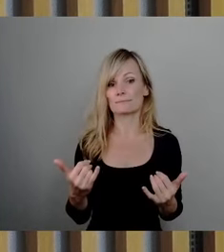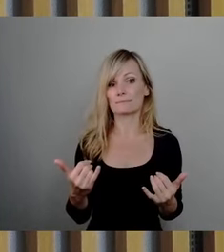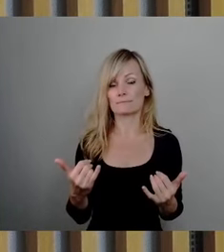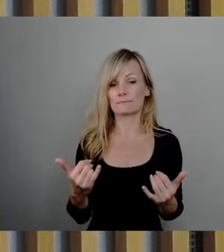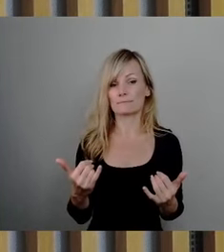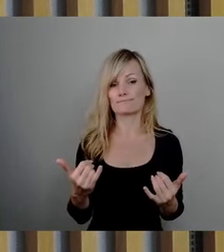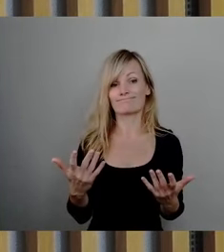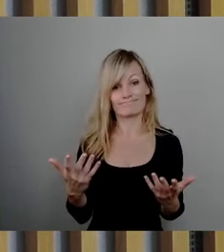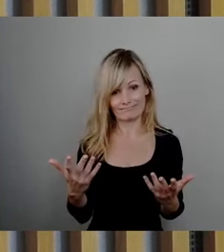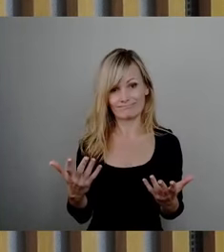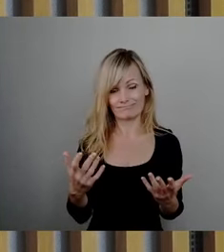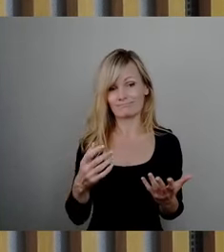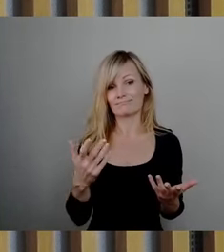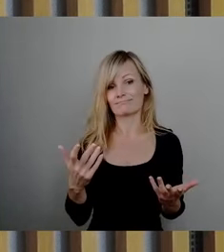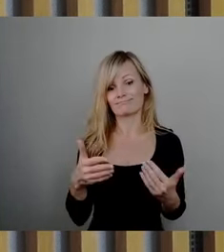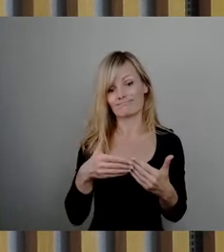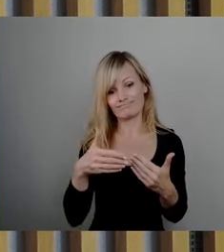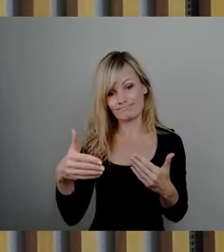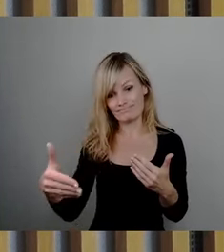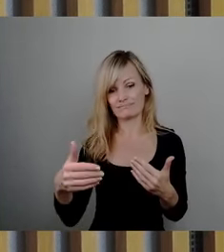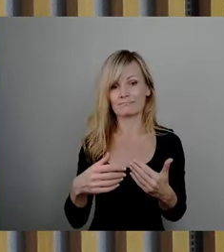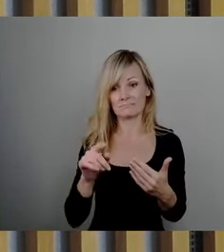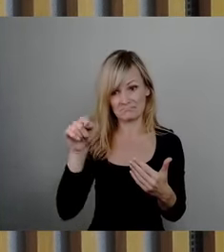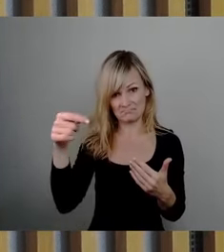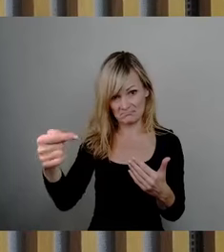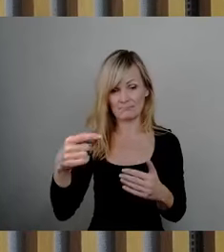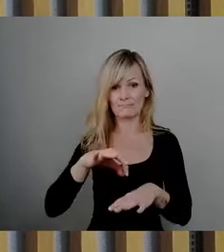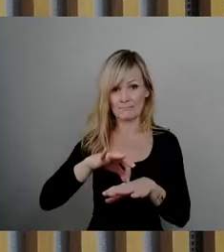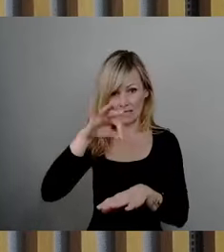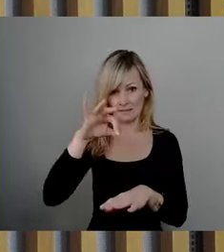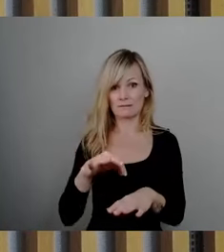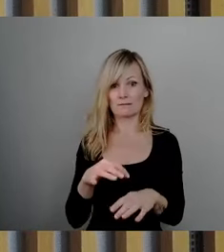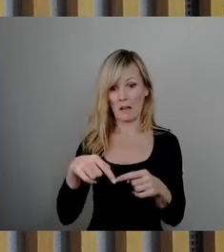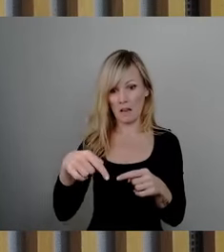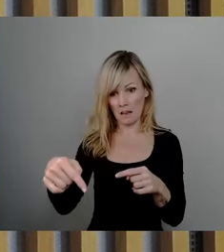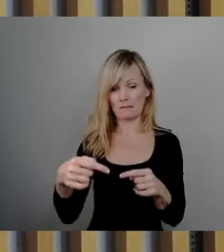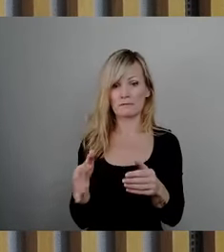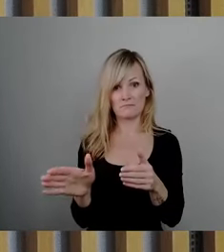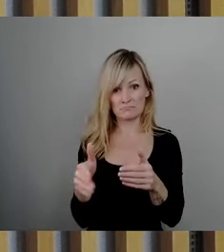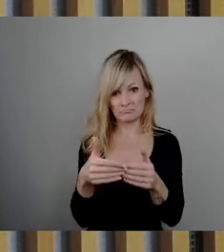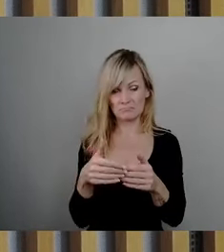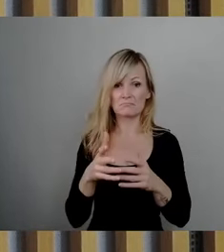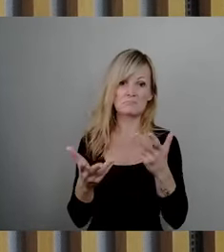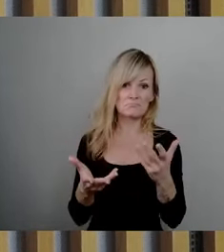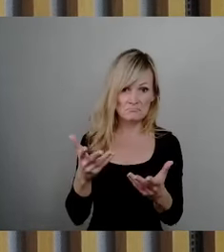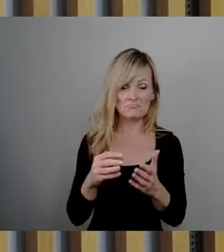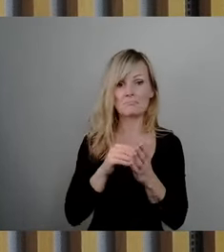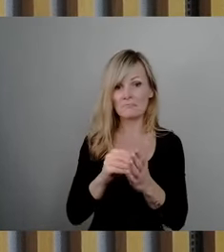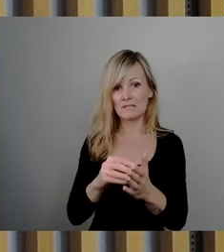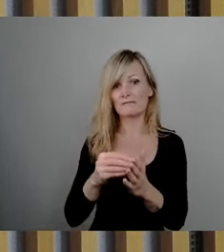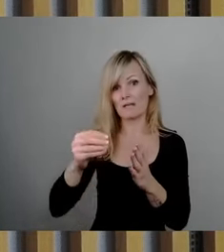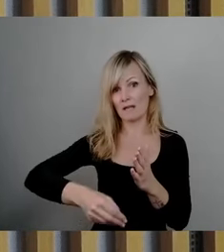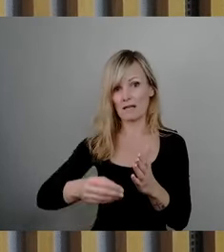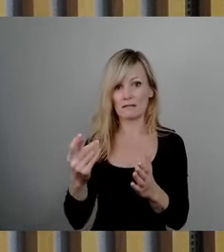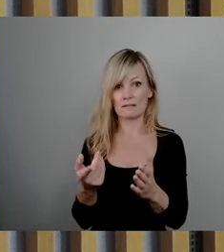auf das Auslaufen des Mietvertrages in wenigen Monaten die Frage, welche